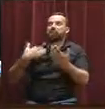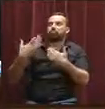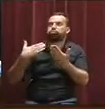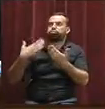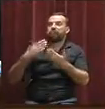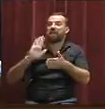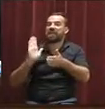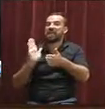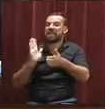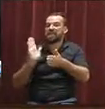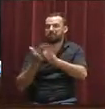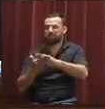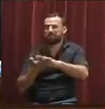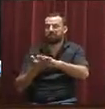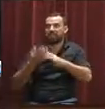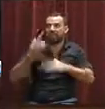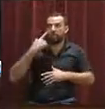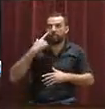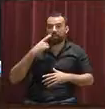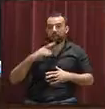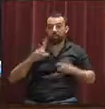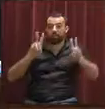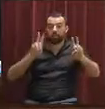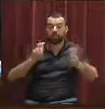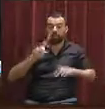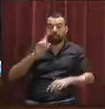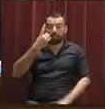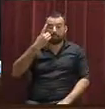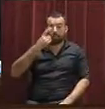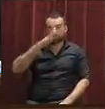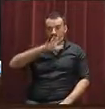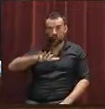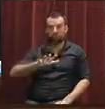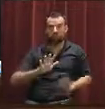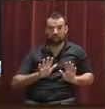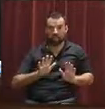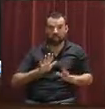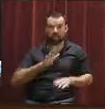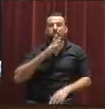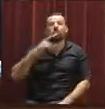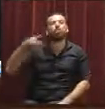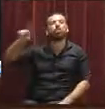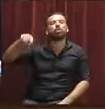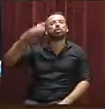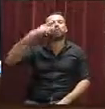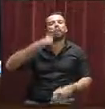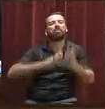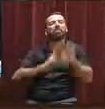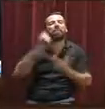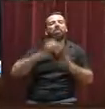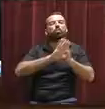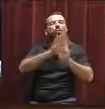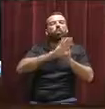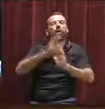en el cas que vostè demana. Primer de tot hi ha una denúncia, com vostè fer referència, de la Federació de Veïnats per lloguer